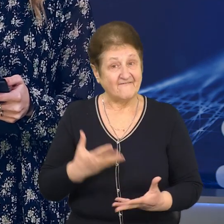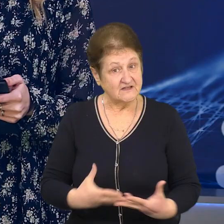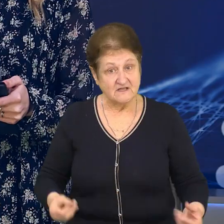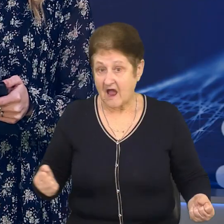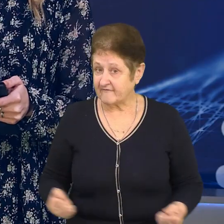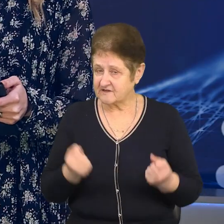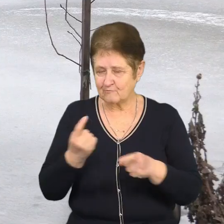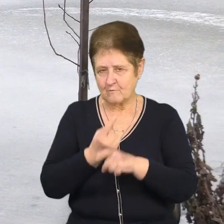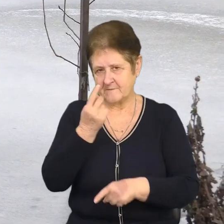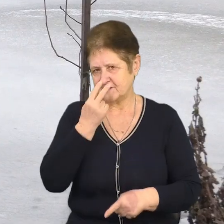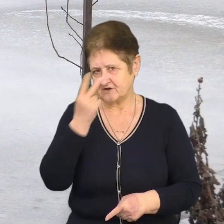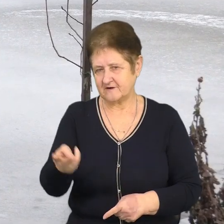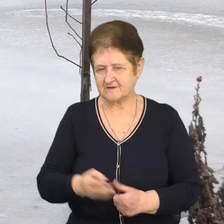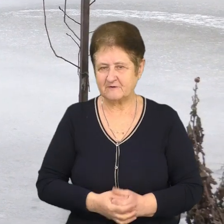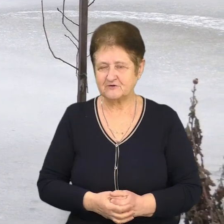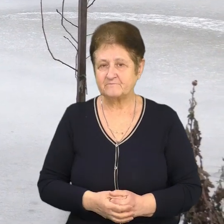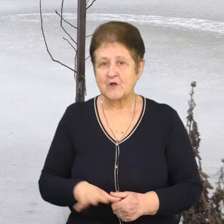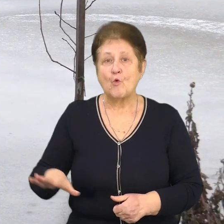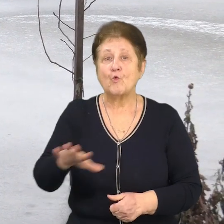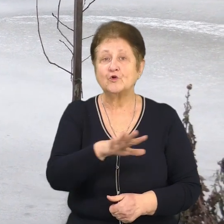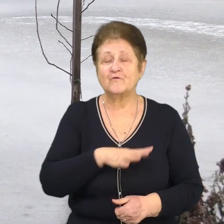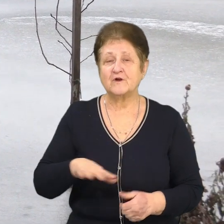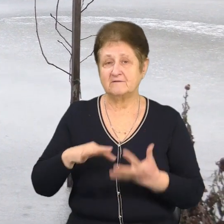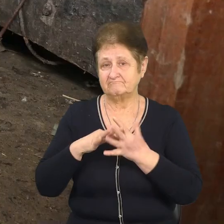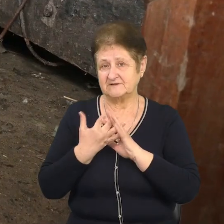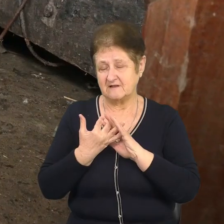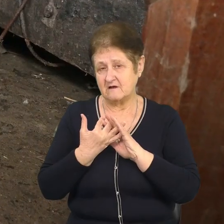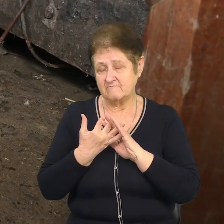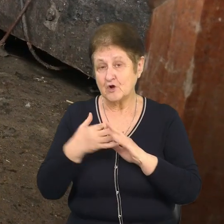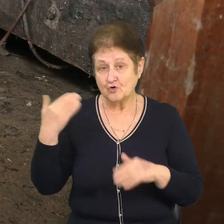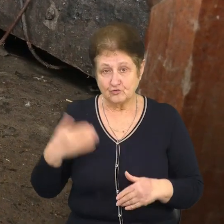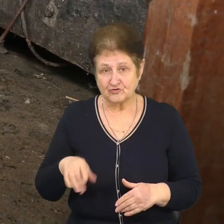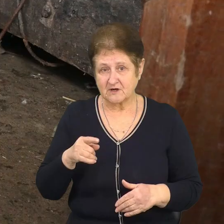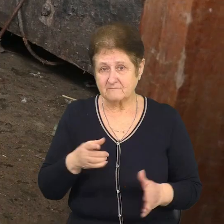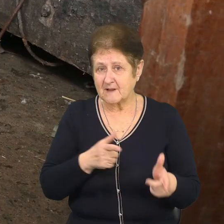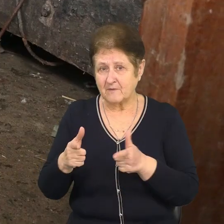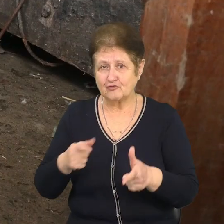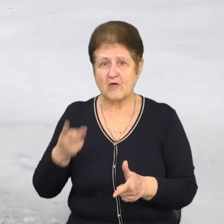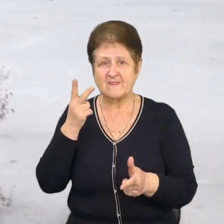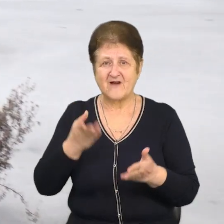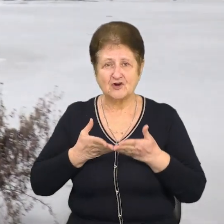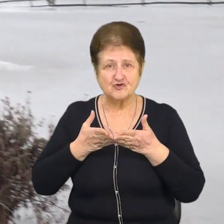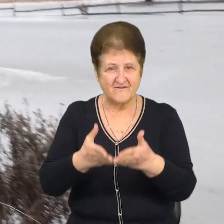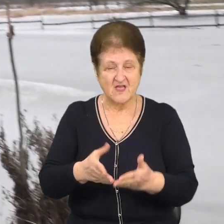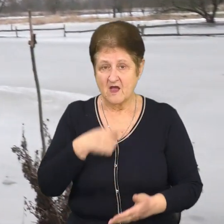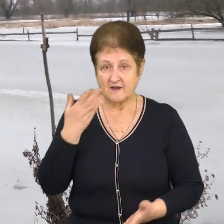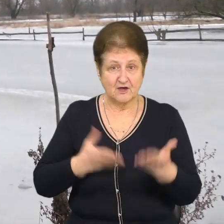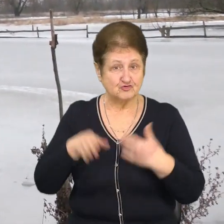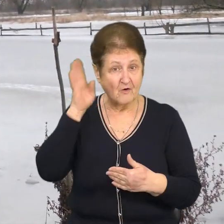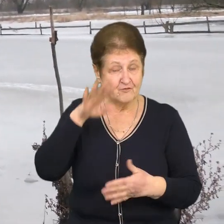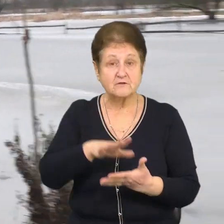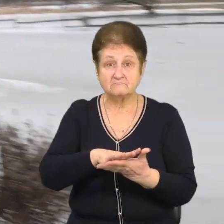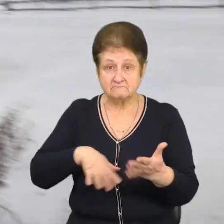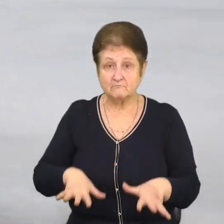вперше. У дворі жительки села Мньов Любові Жураковської вже на поготові два човни. Жінка каже, якщо вода продовжить